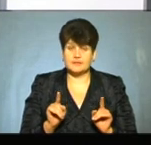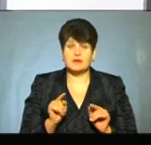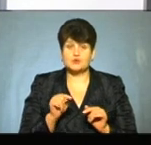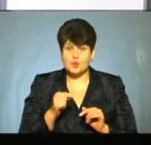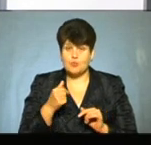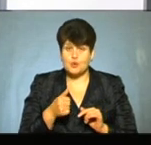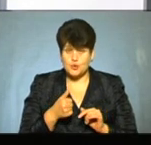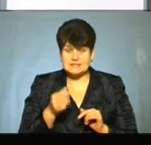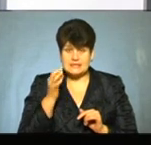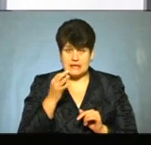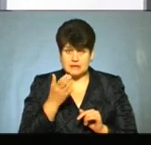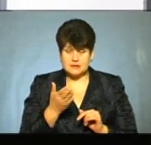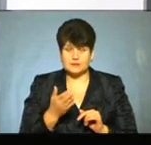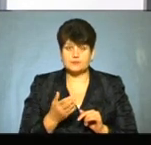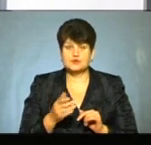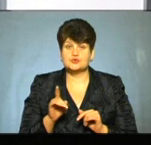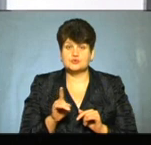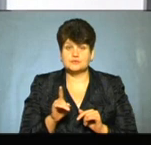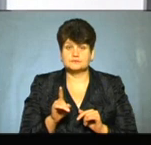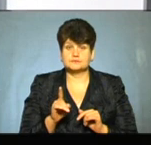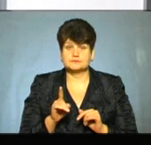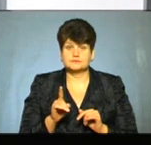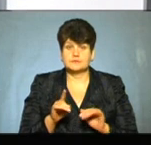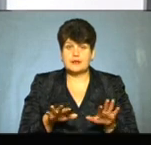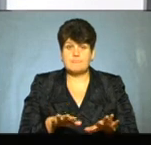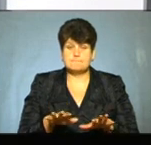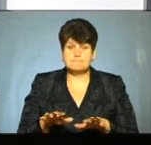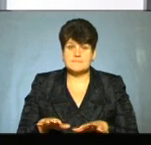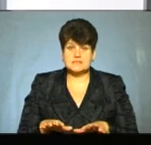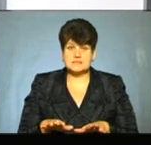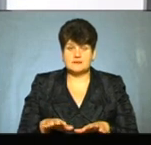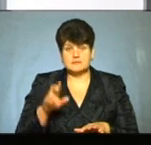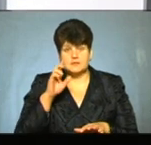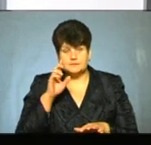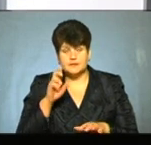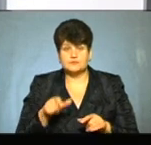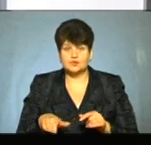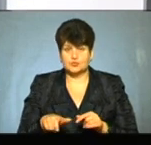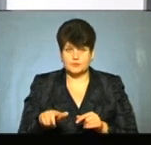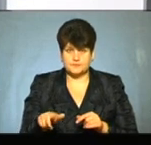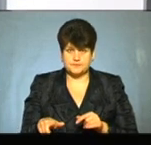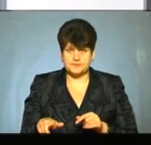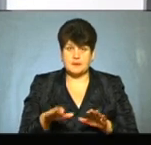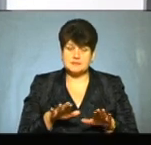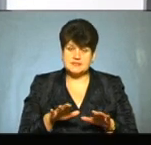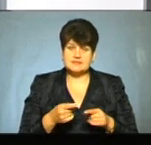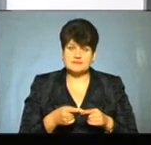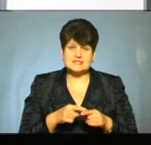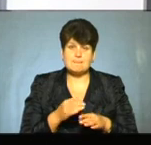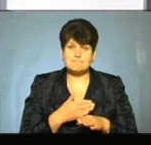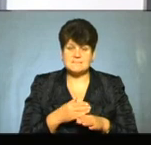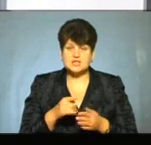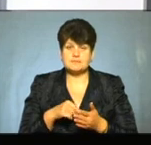В цьому році, я нагадаю, тільки що про це говорив в вашому ефірі, що на місцеві, на комунальні дороги, правильно говорити, бо місцеві – це між